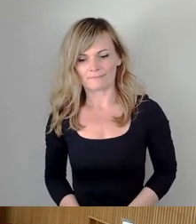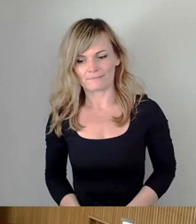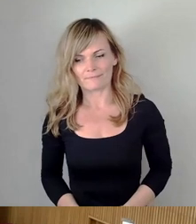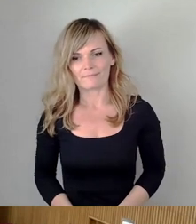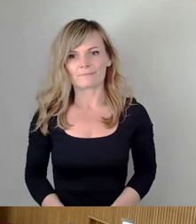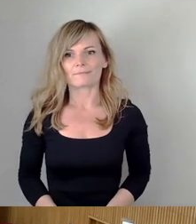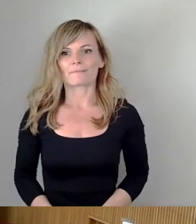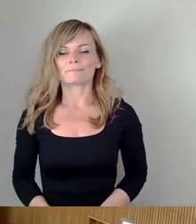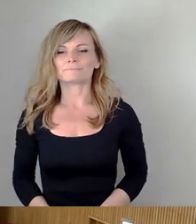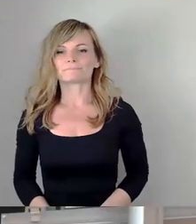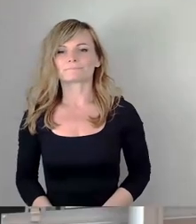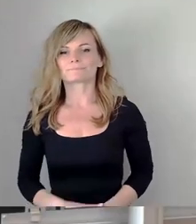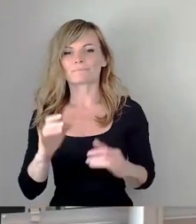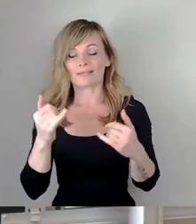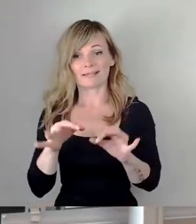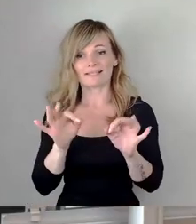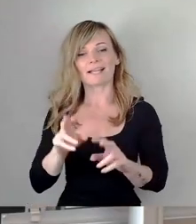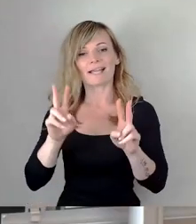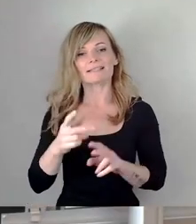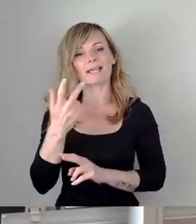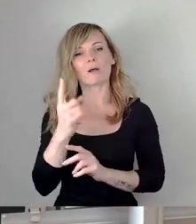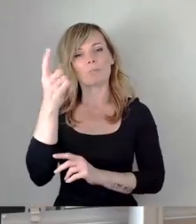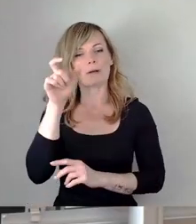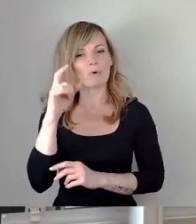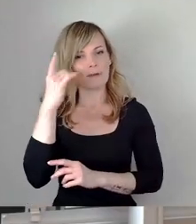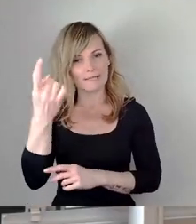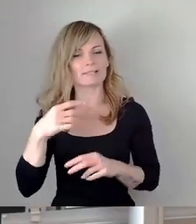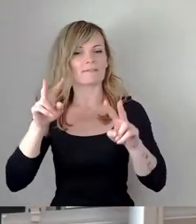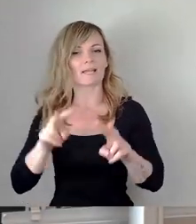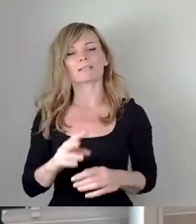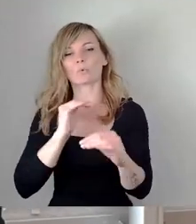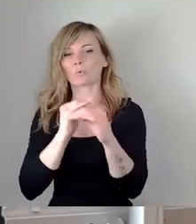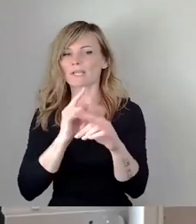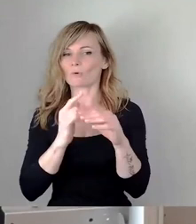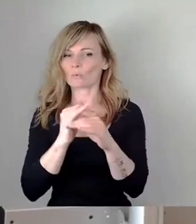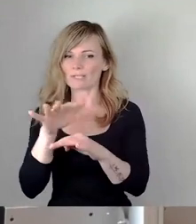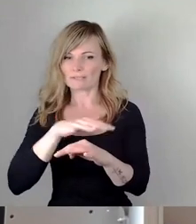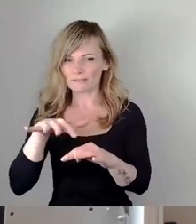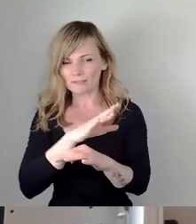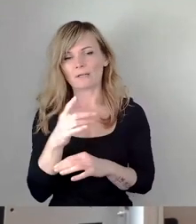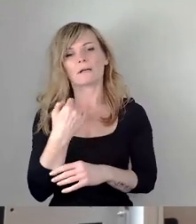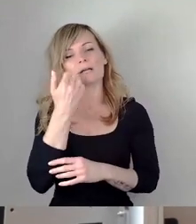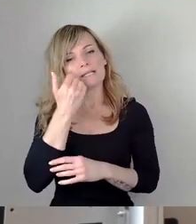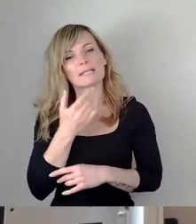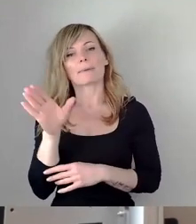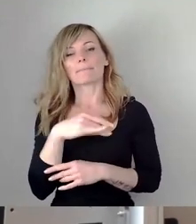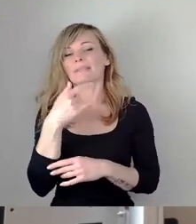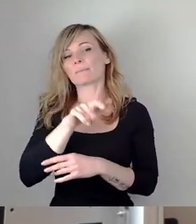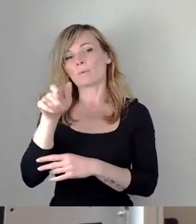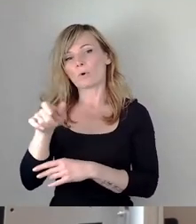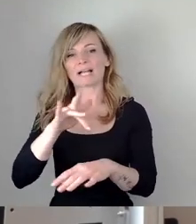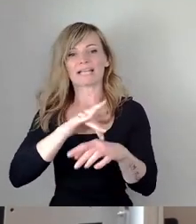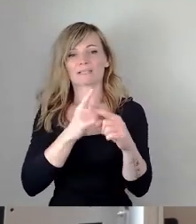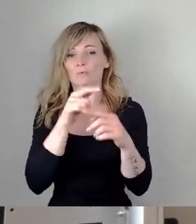Ja, sehr geehrter Herr Oberbürgermeister, verehrte Kolleginnen und Kollegen, liebe Mitbürgerinnen und Mitbürger. Die BOGA